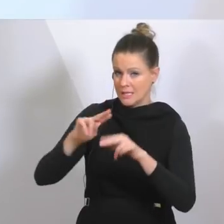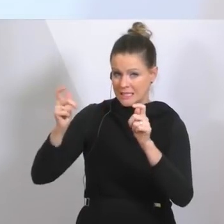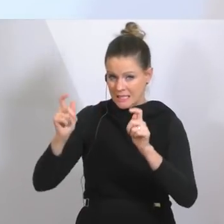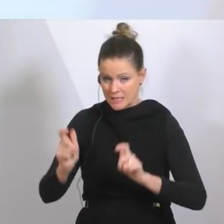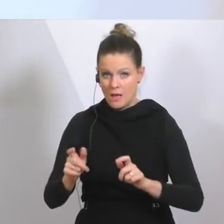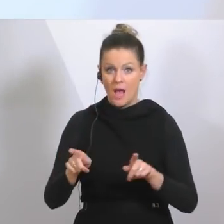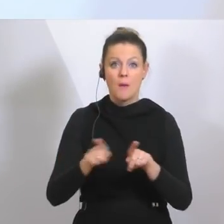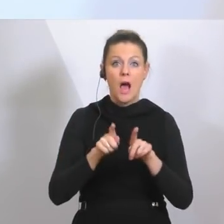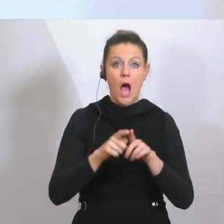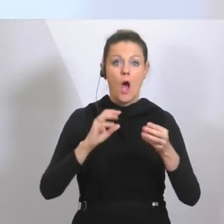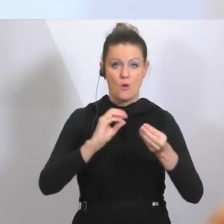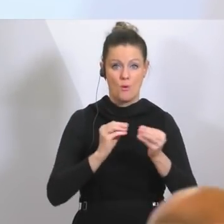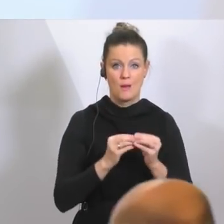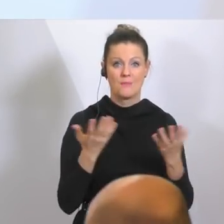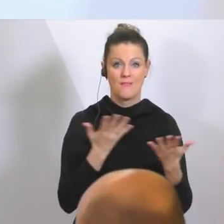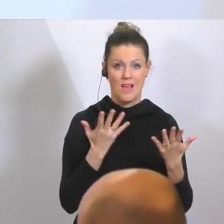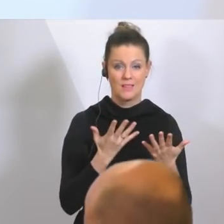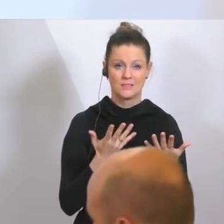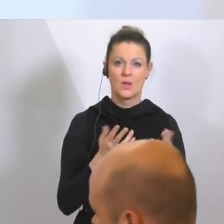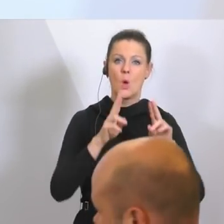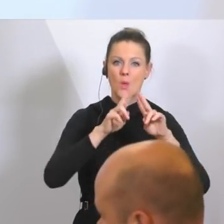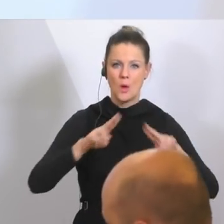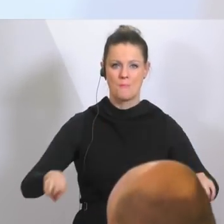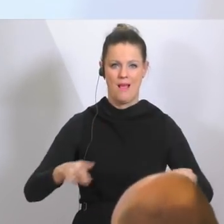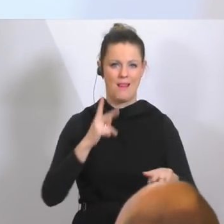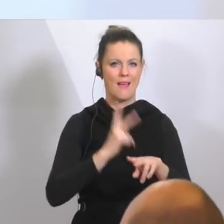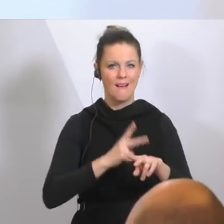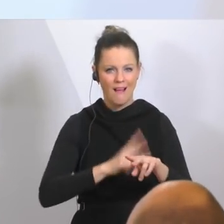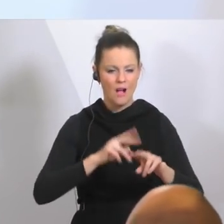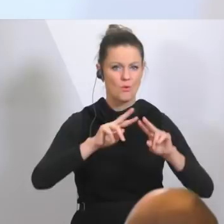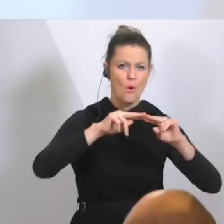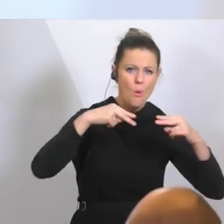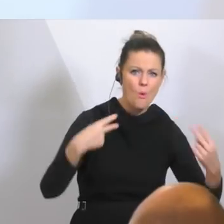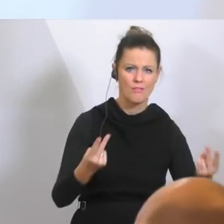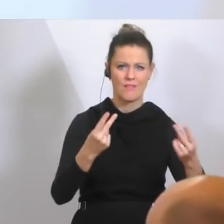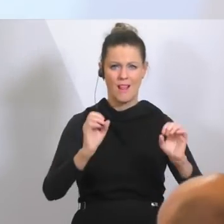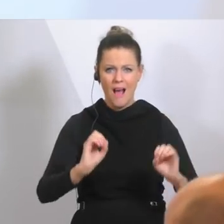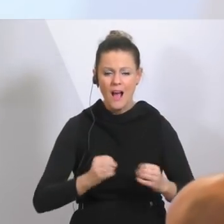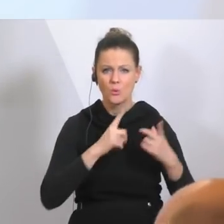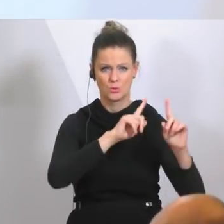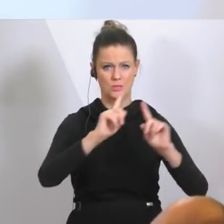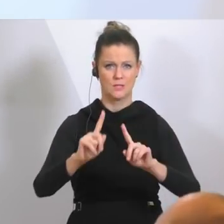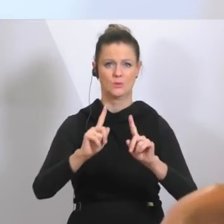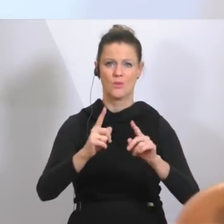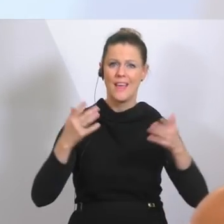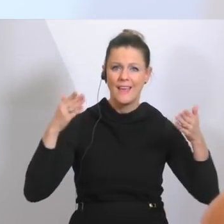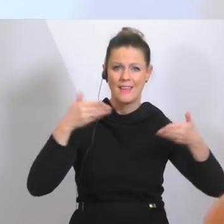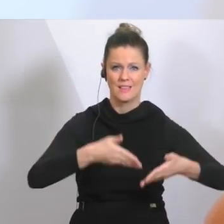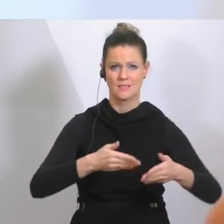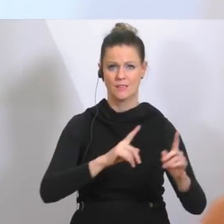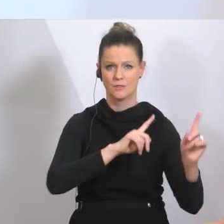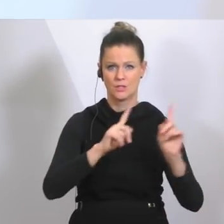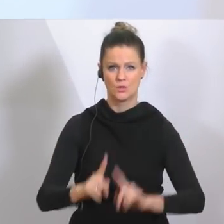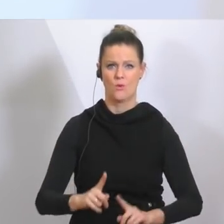Probleme mit den herkömmlichen Erkrankungen, Unfällen, Fällen für Akutstationen, Intensivstationen